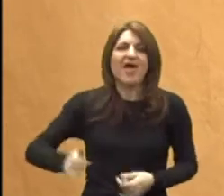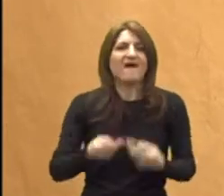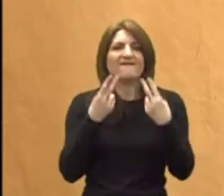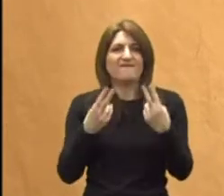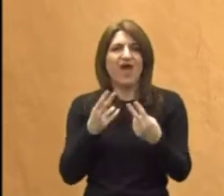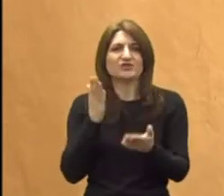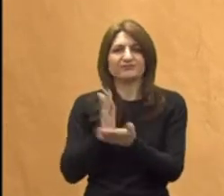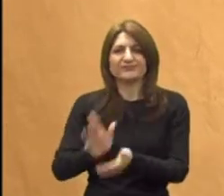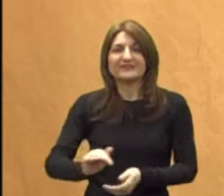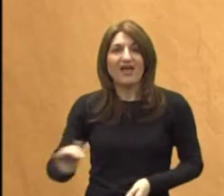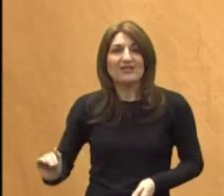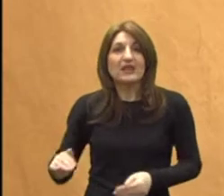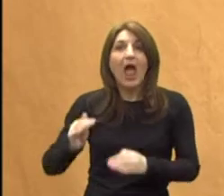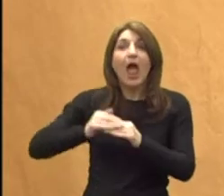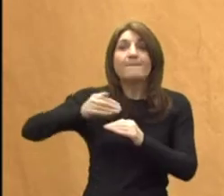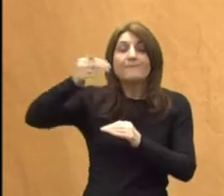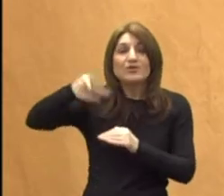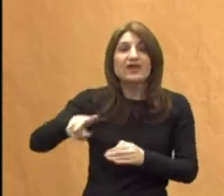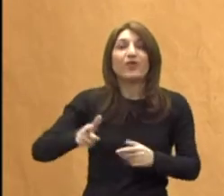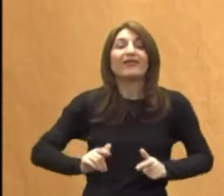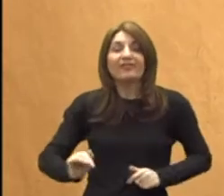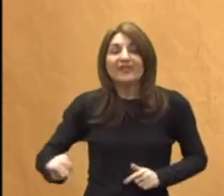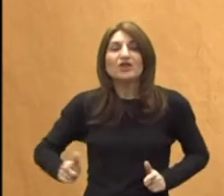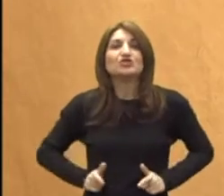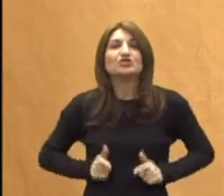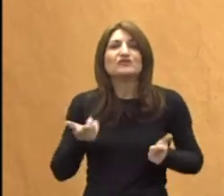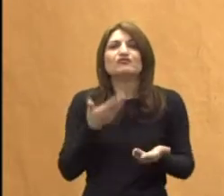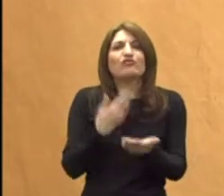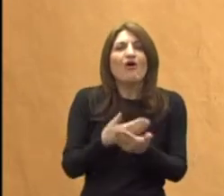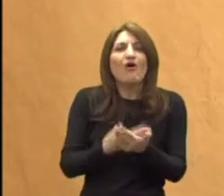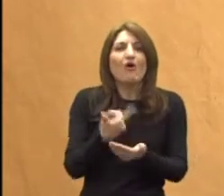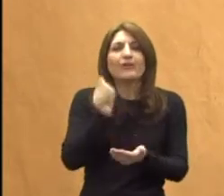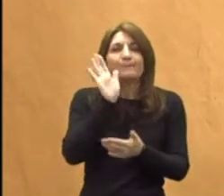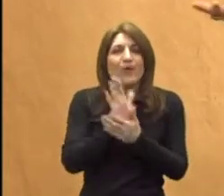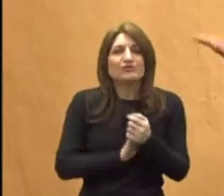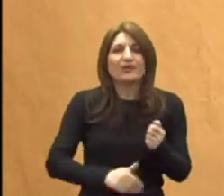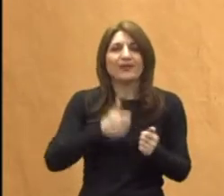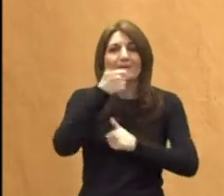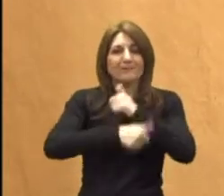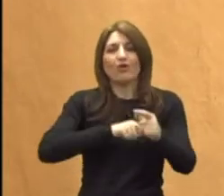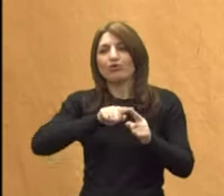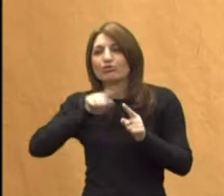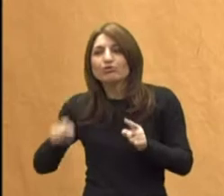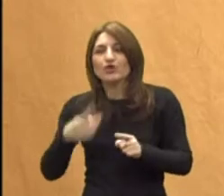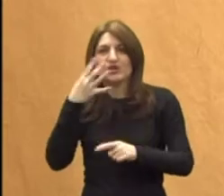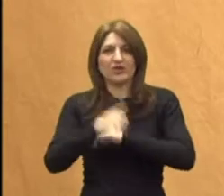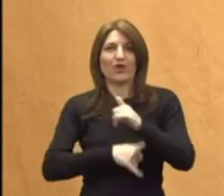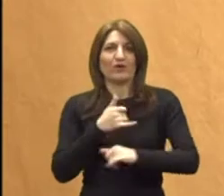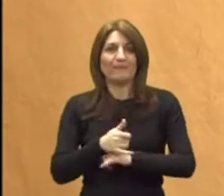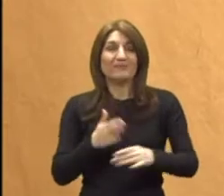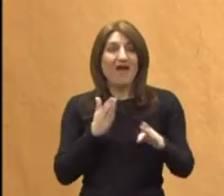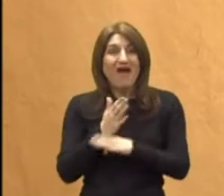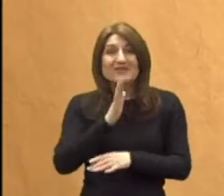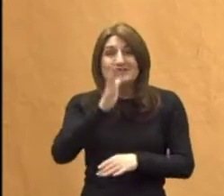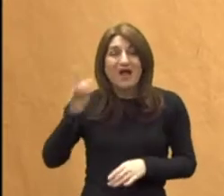kasnije zbilja živi na osnovu tih prvih upijenih spoznaja, odnosa prema njemu. I čak je rekao, kad bi svaka majka